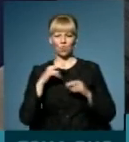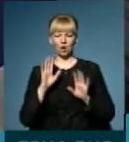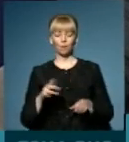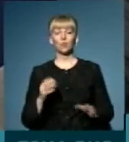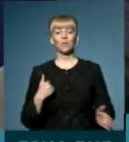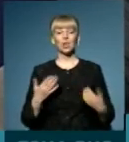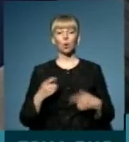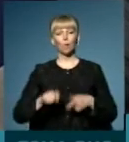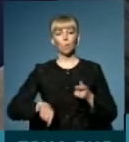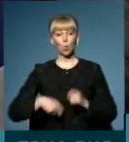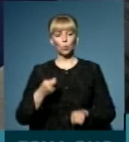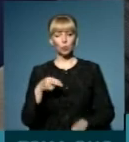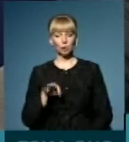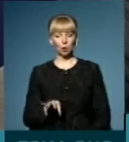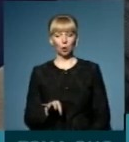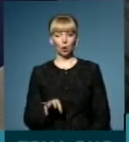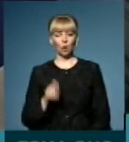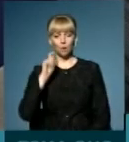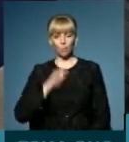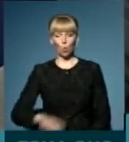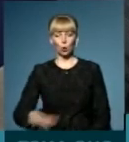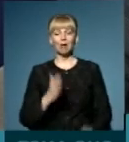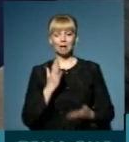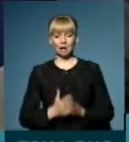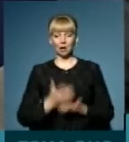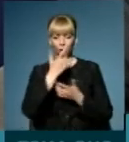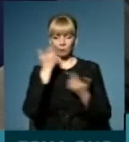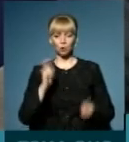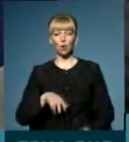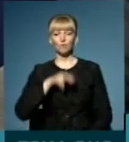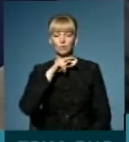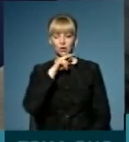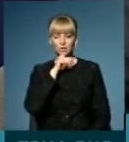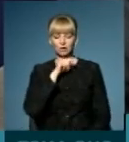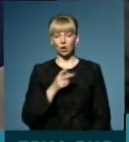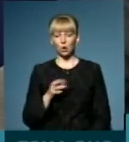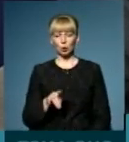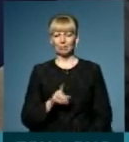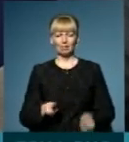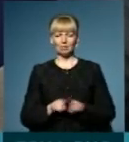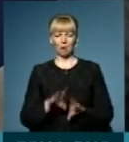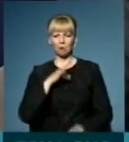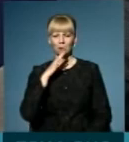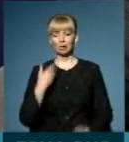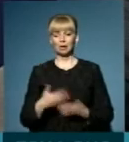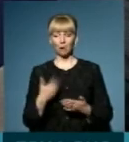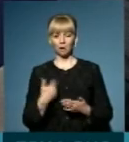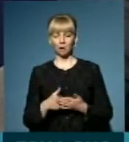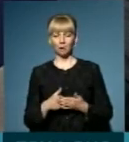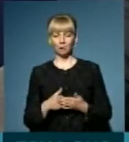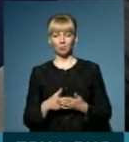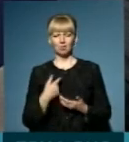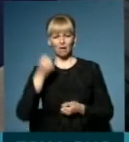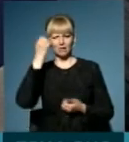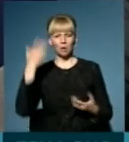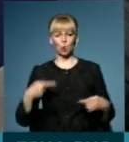Ну, відносно порушень по Україні є інформація, тому що в Чернівцях їх не так багато. Ну, наприклад, я